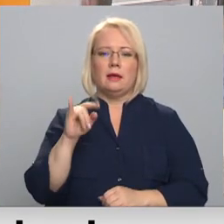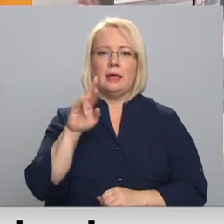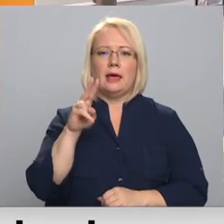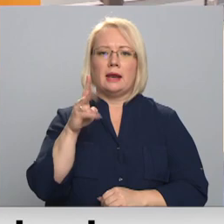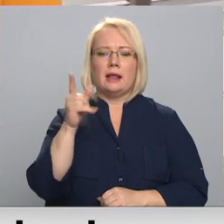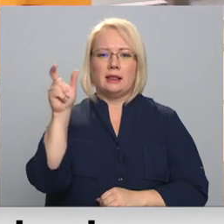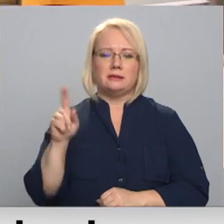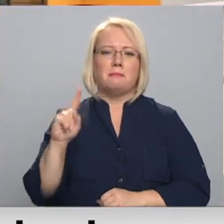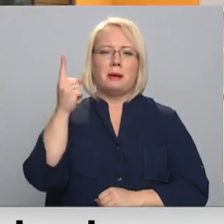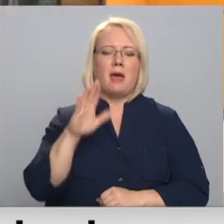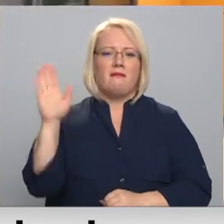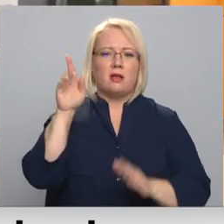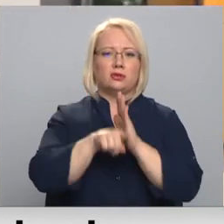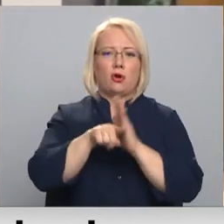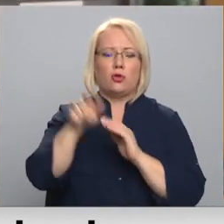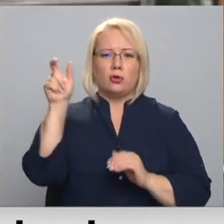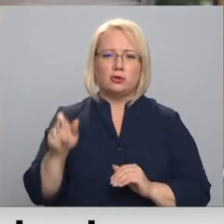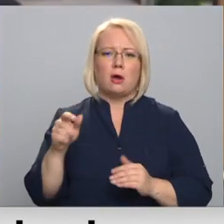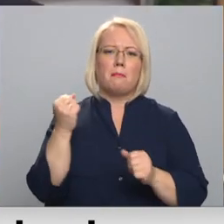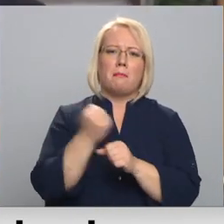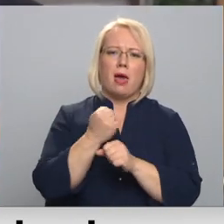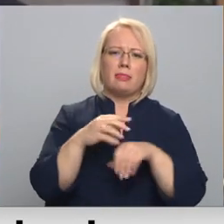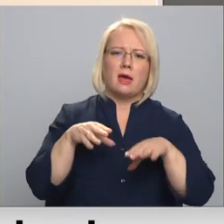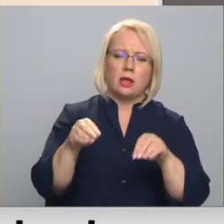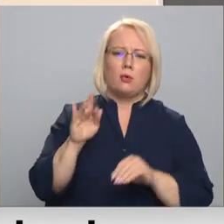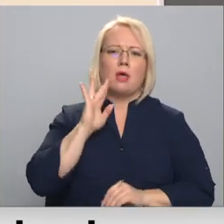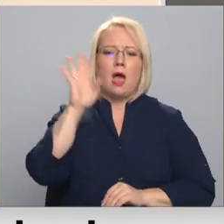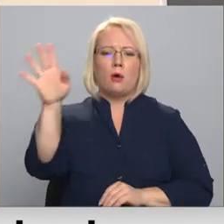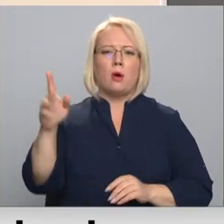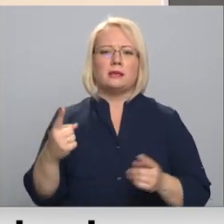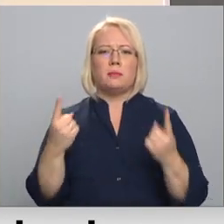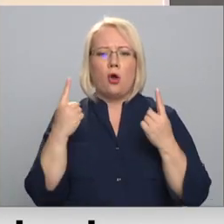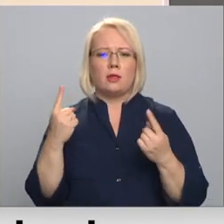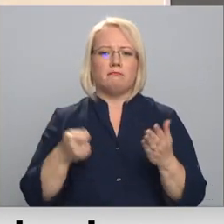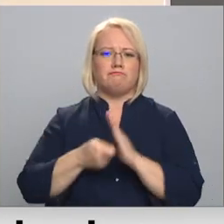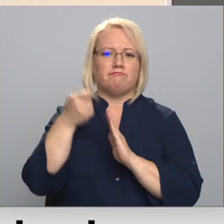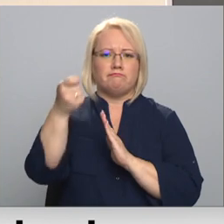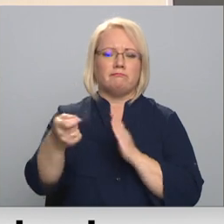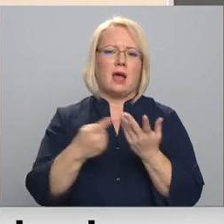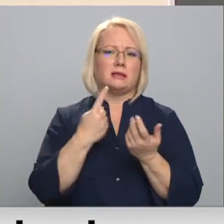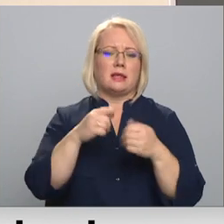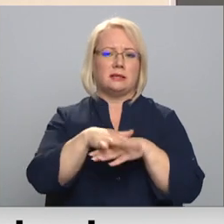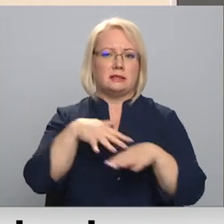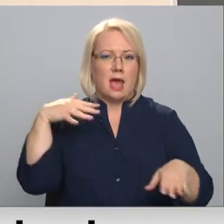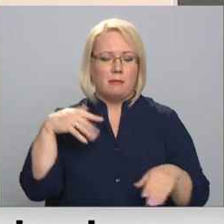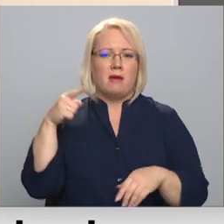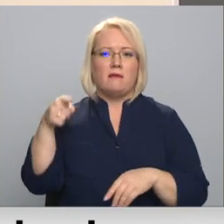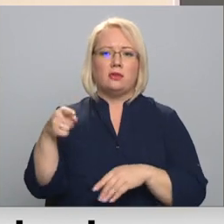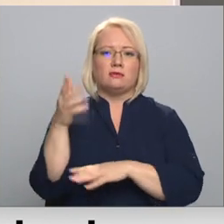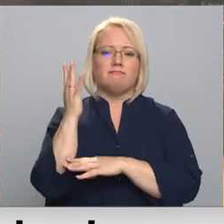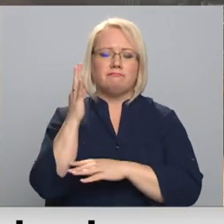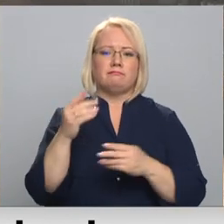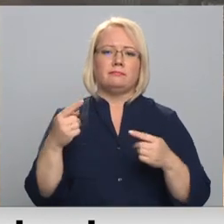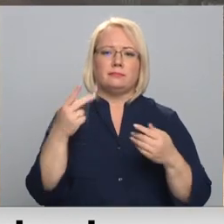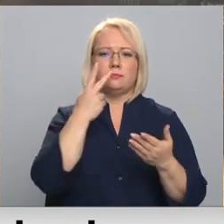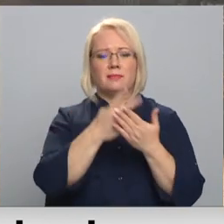valsts kontrolieris, kurš par padarīto un nākotnes prioritātēm sniedz atskaiti saimā. Ierklis liela vērību uzrunā veltīju valsts tēriņiem